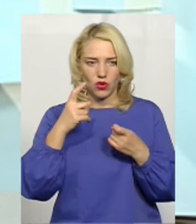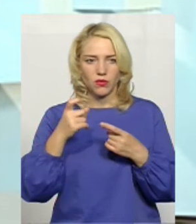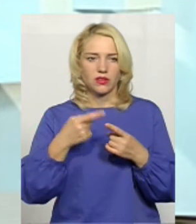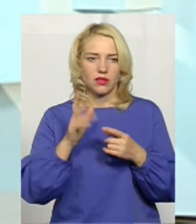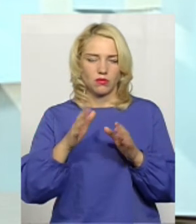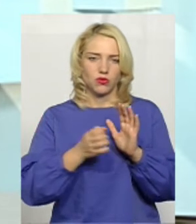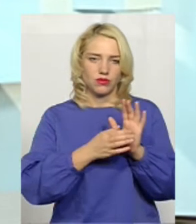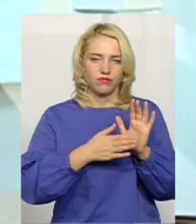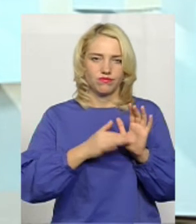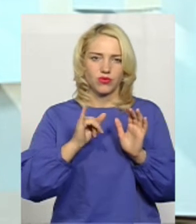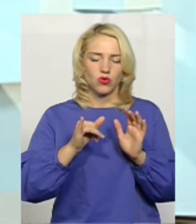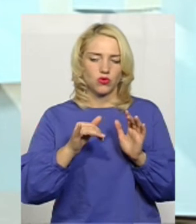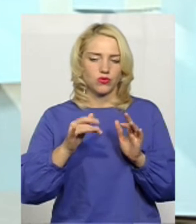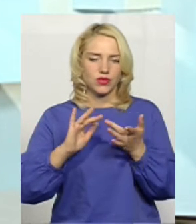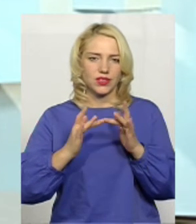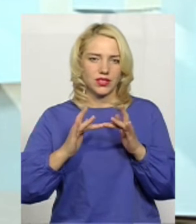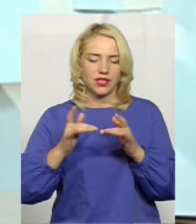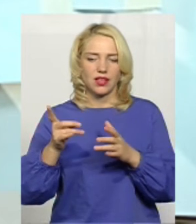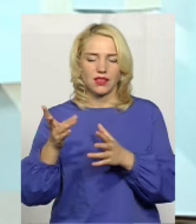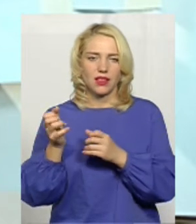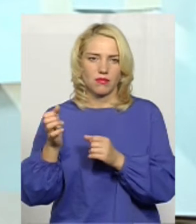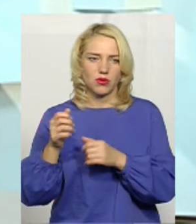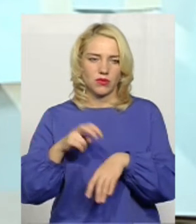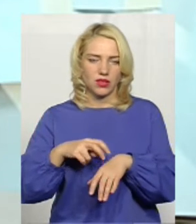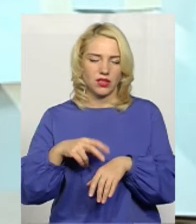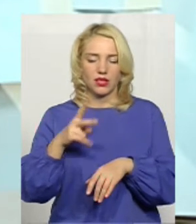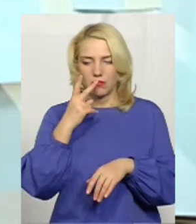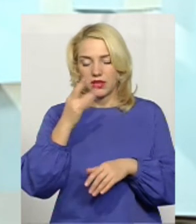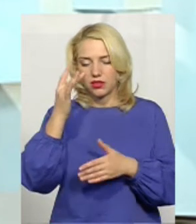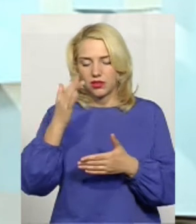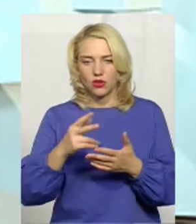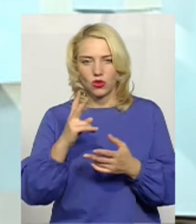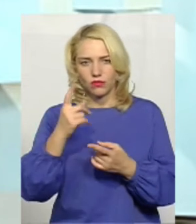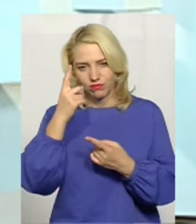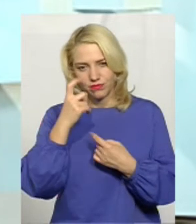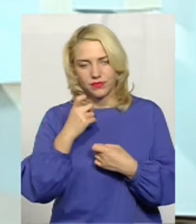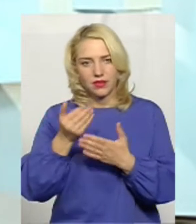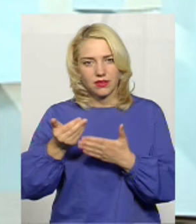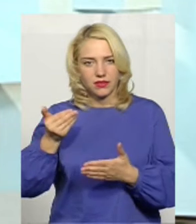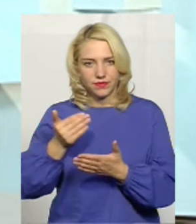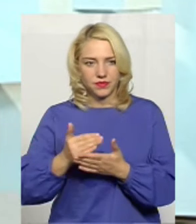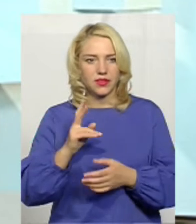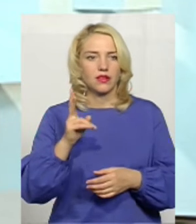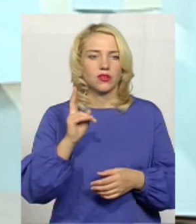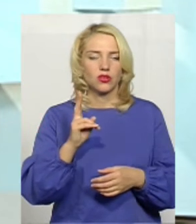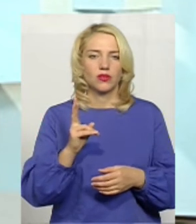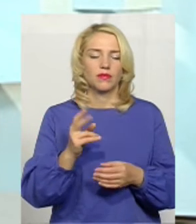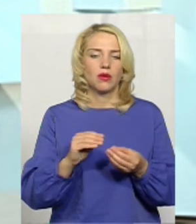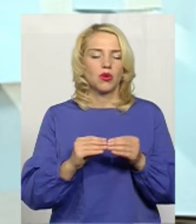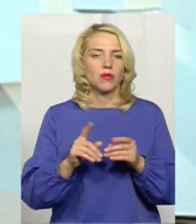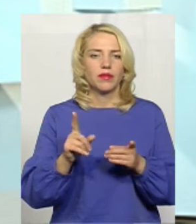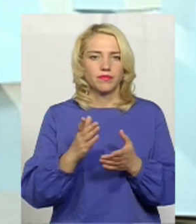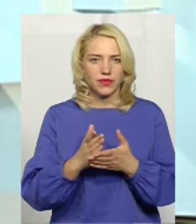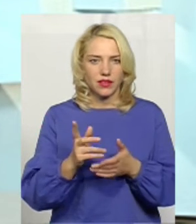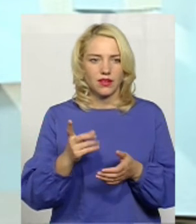йде до лікаря на прийом і лікар бачить, хто записався. Тобто, тут немає проблеми в тому, що якщо